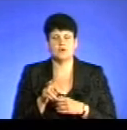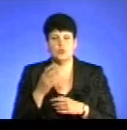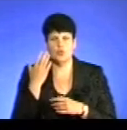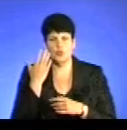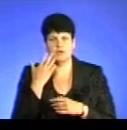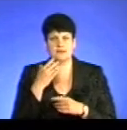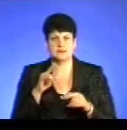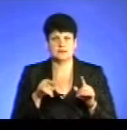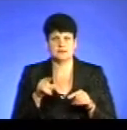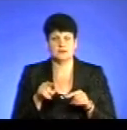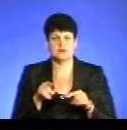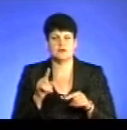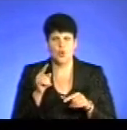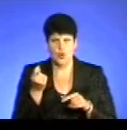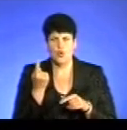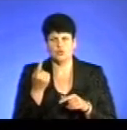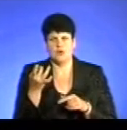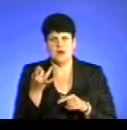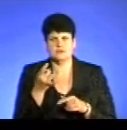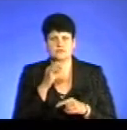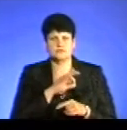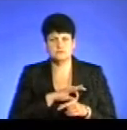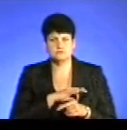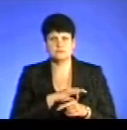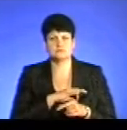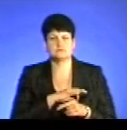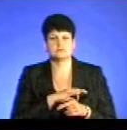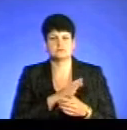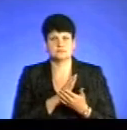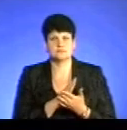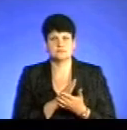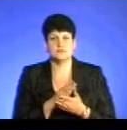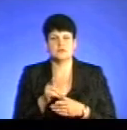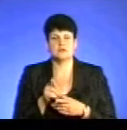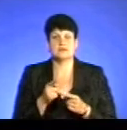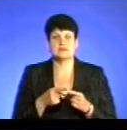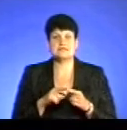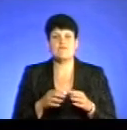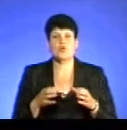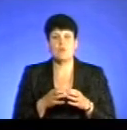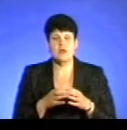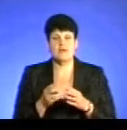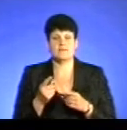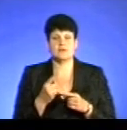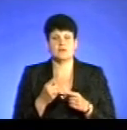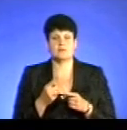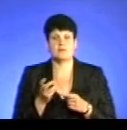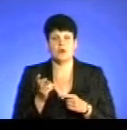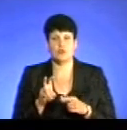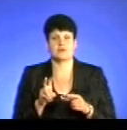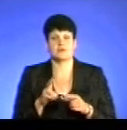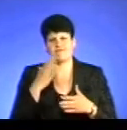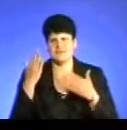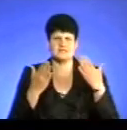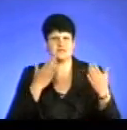епизодичне вживання, тобто одноразове вживання, це вони, це відбувається в компанії, вони приходять веселі, такі